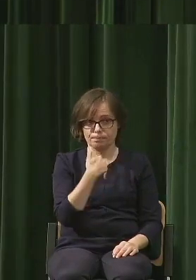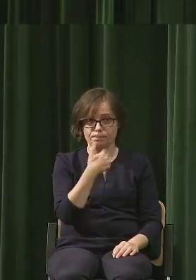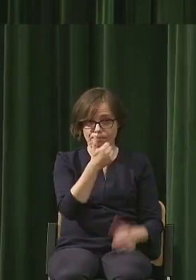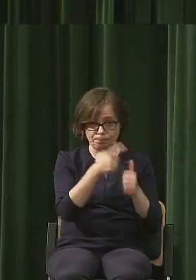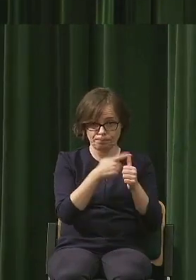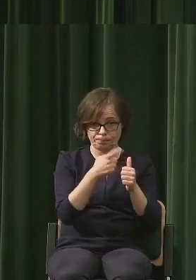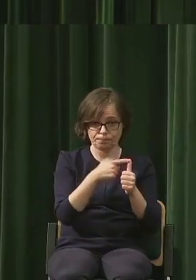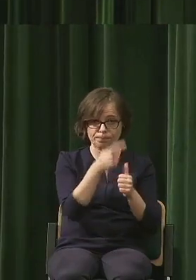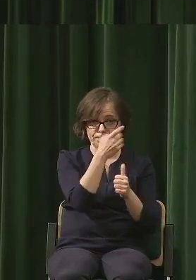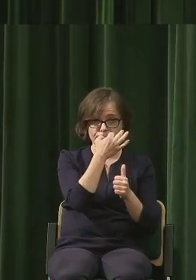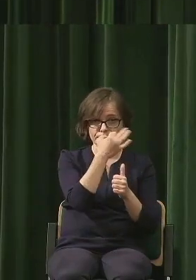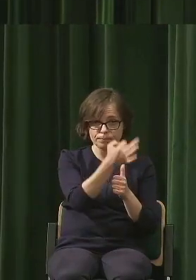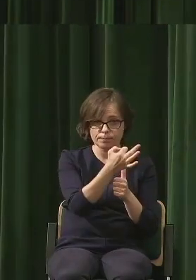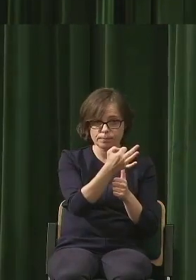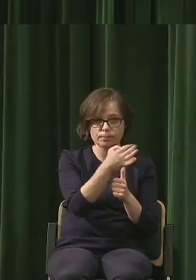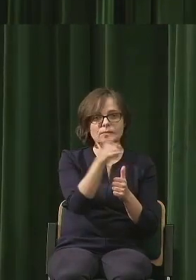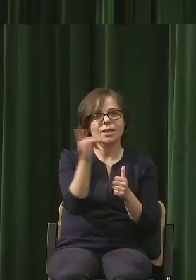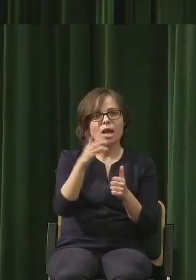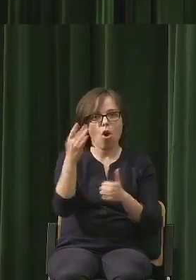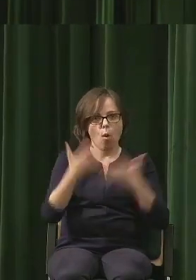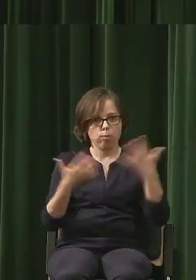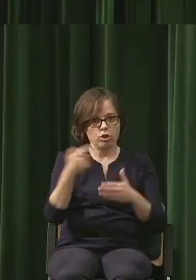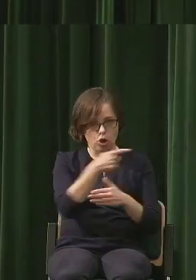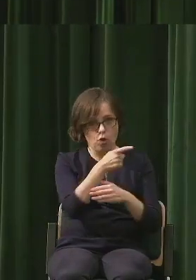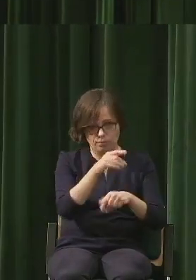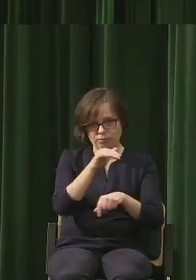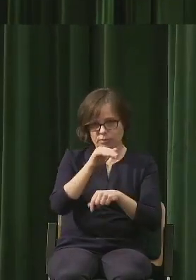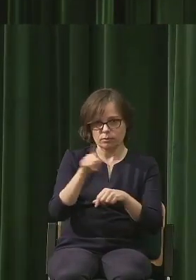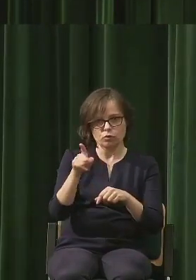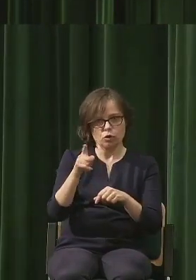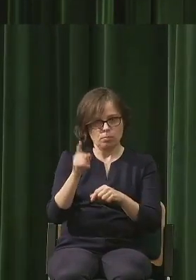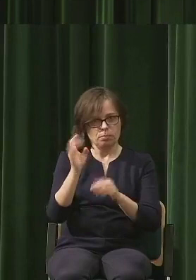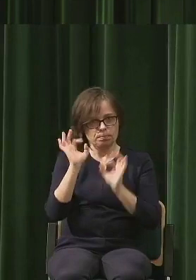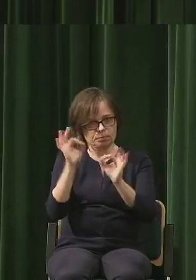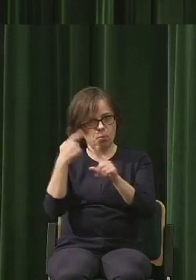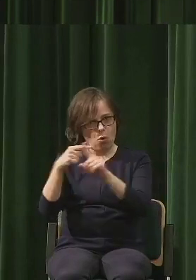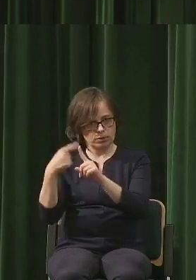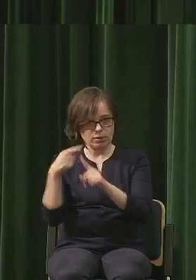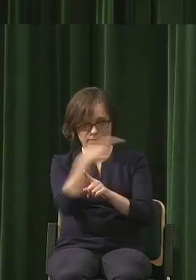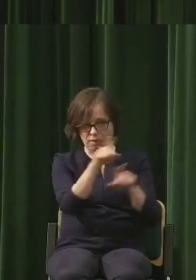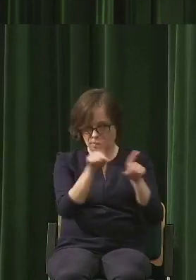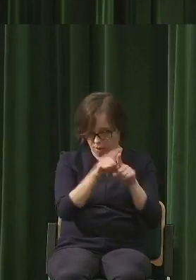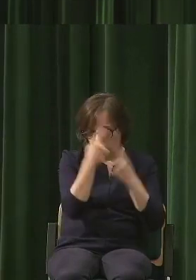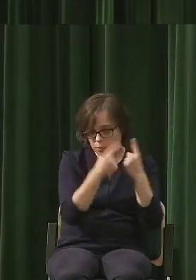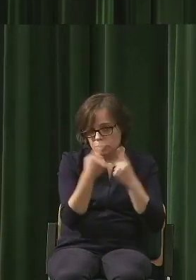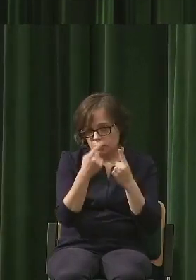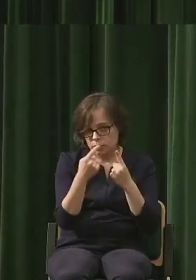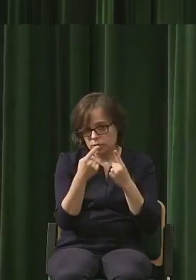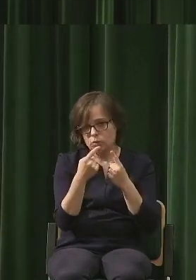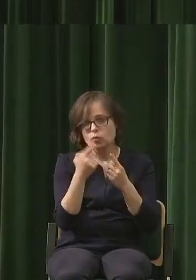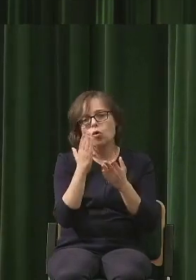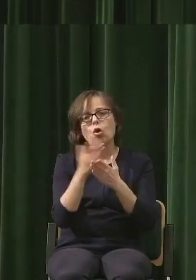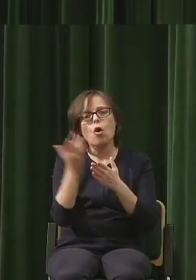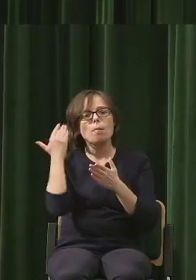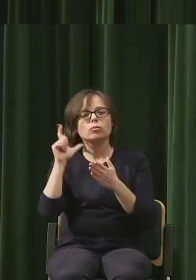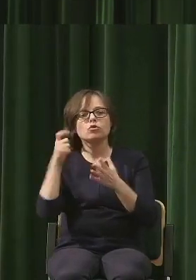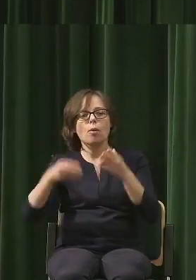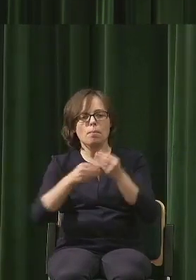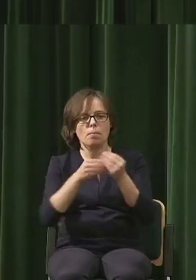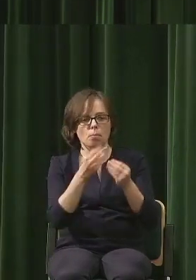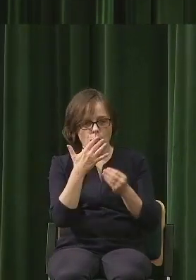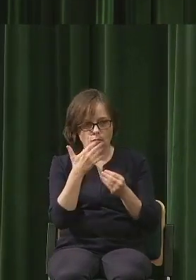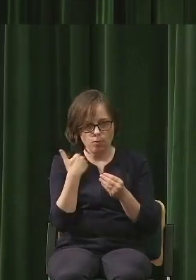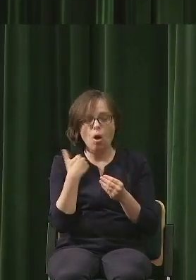entuzjazm związany z grami komputerowymi, ale to tak jakby kontynuacja kwestii, którą poprzednik mówił, a pytanie